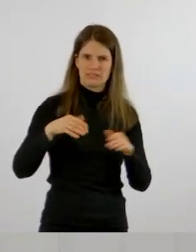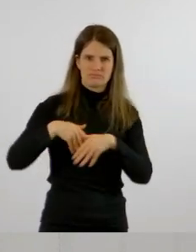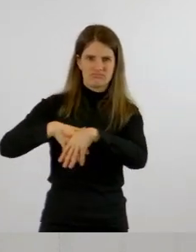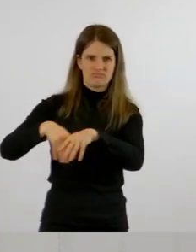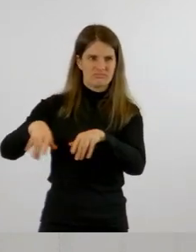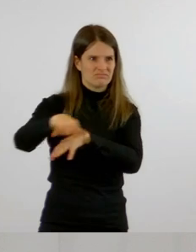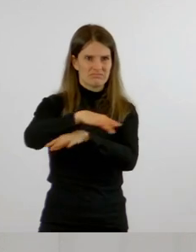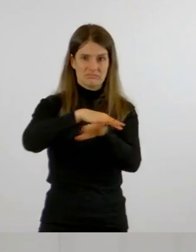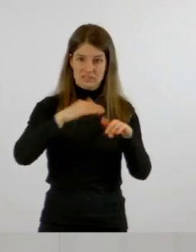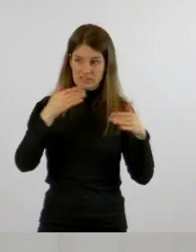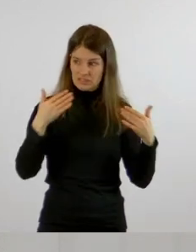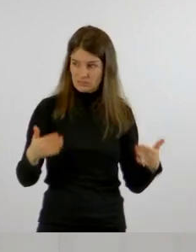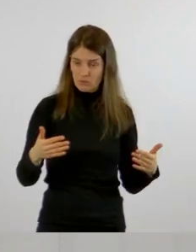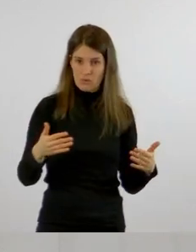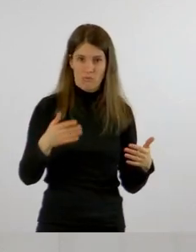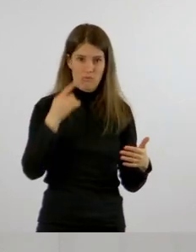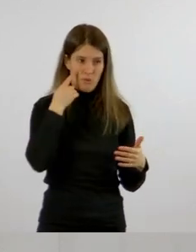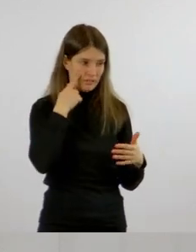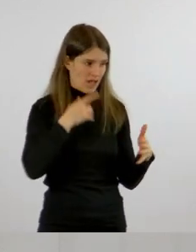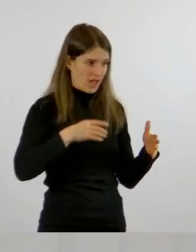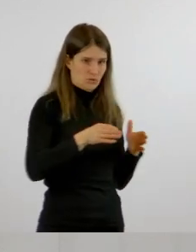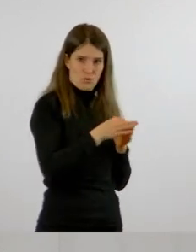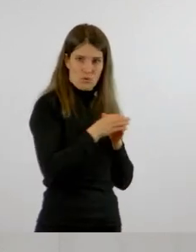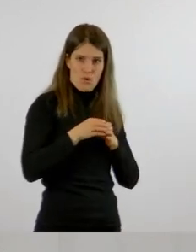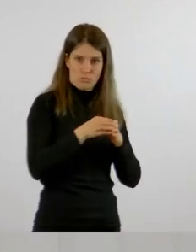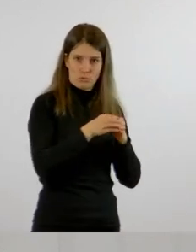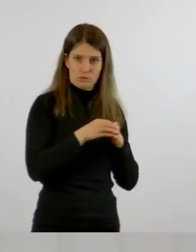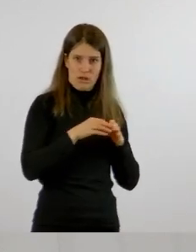Vielen Dank.